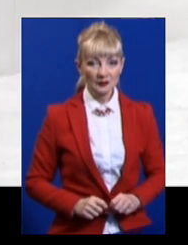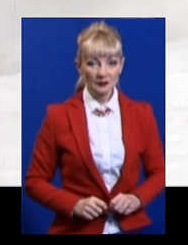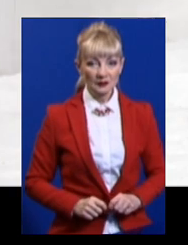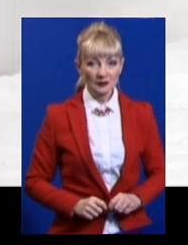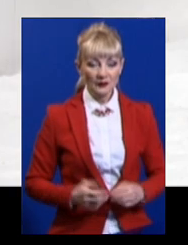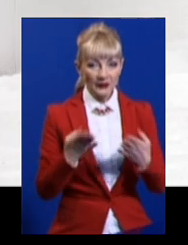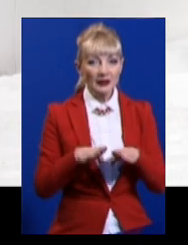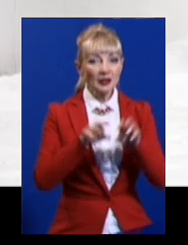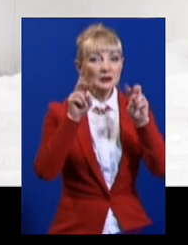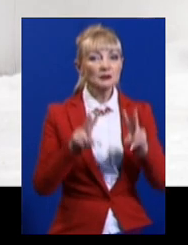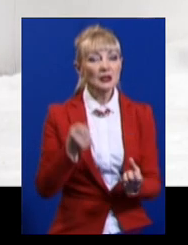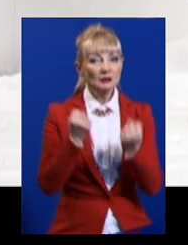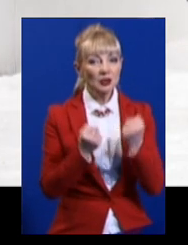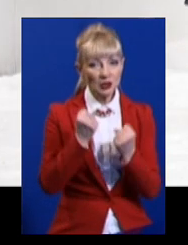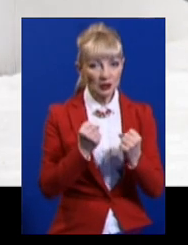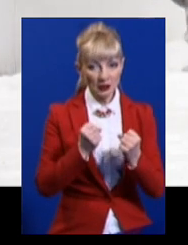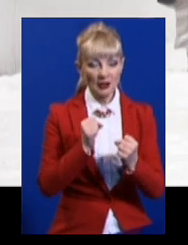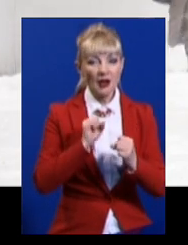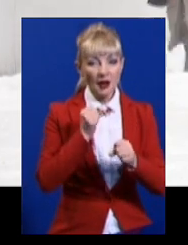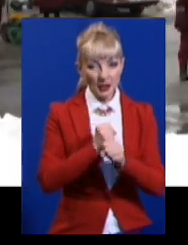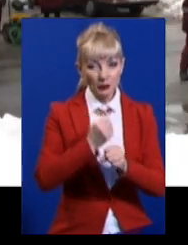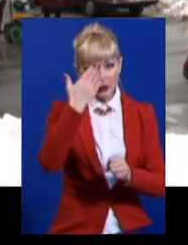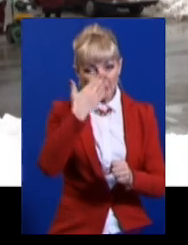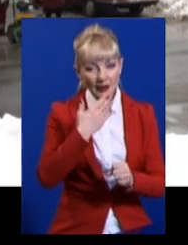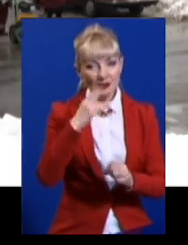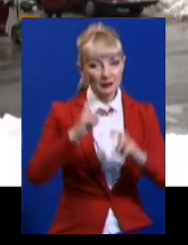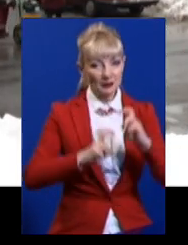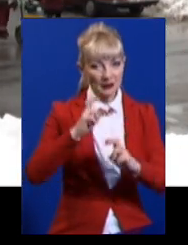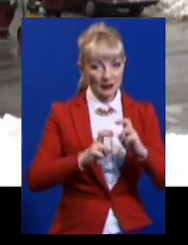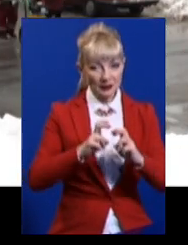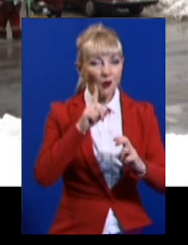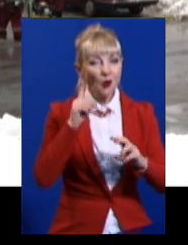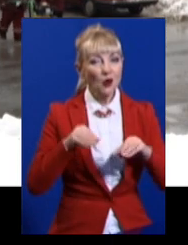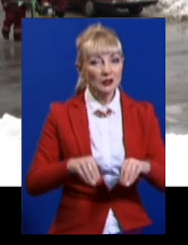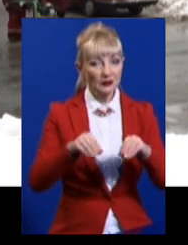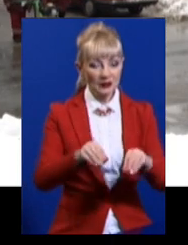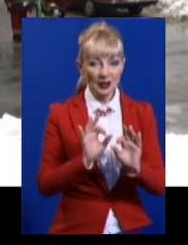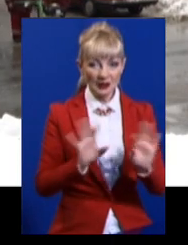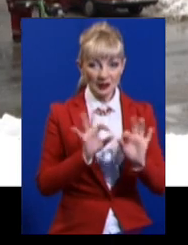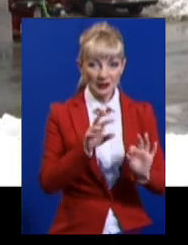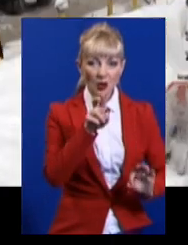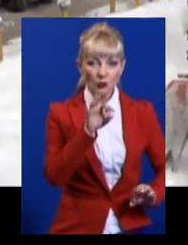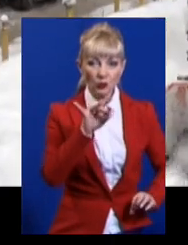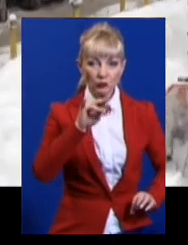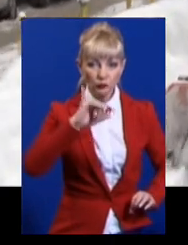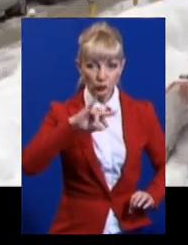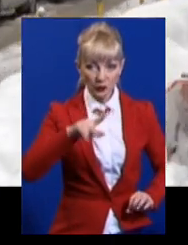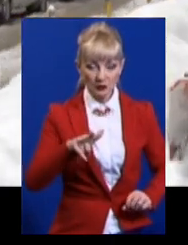Такими спецмашинами керують робітники, які улітку працюють на підприємстві озеленювачами, розповідає Андрій Ворвуль.